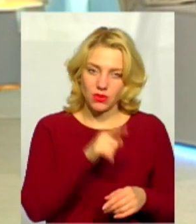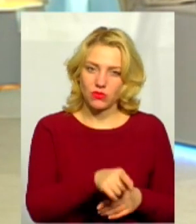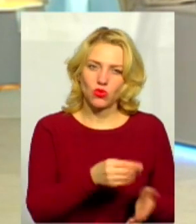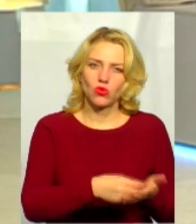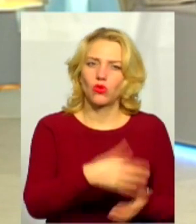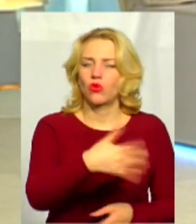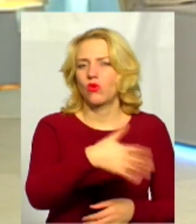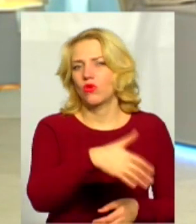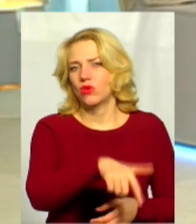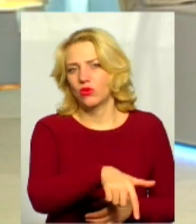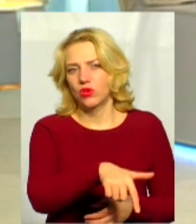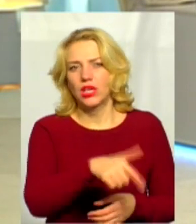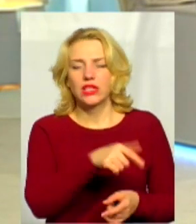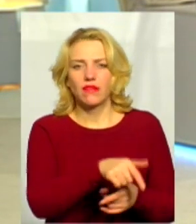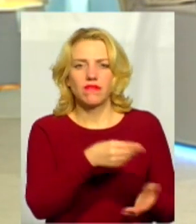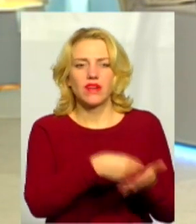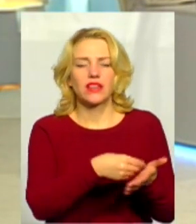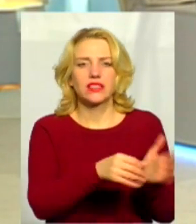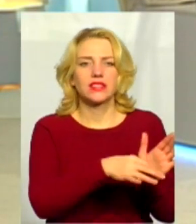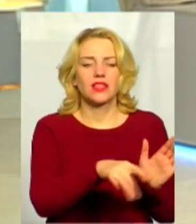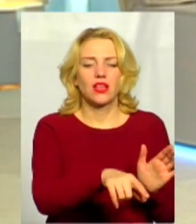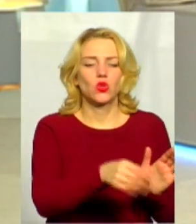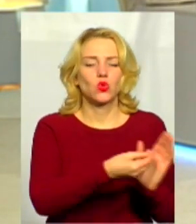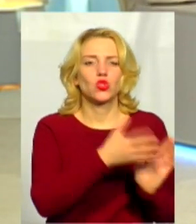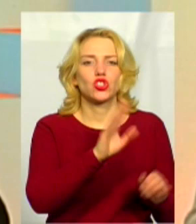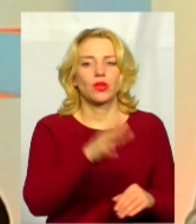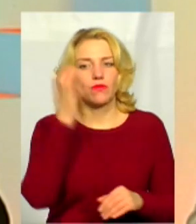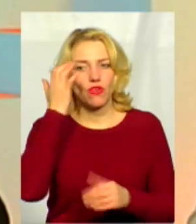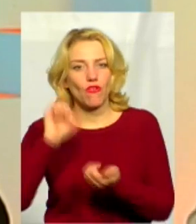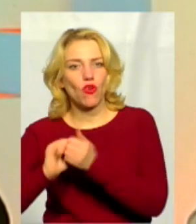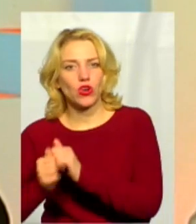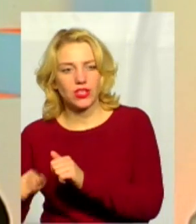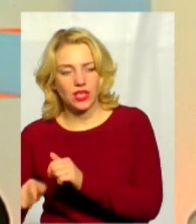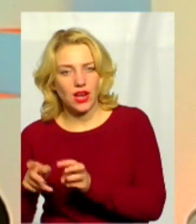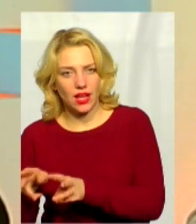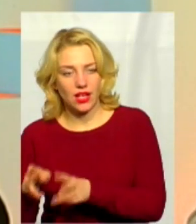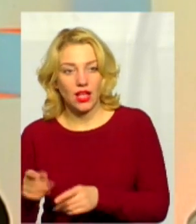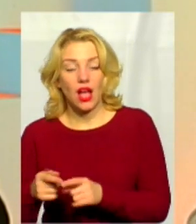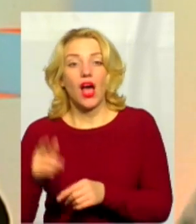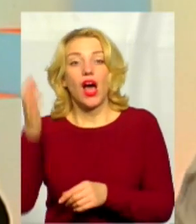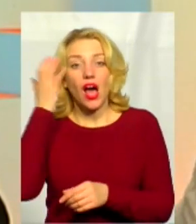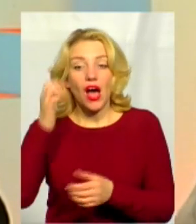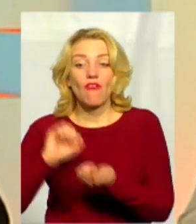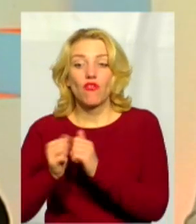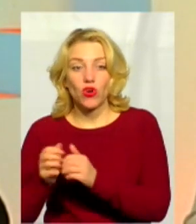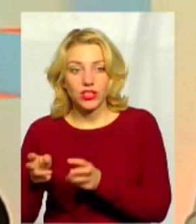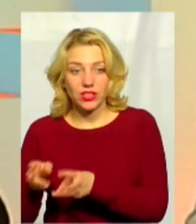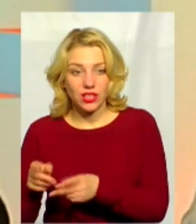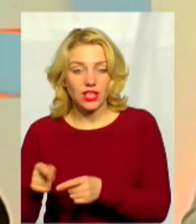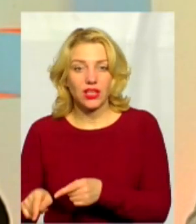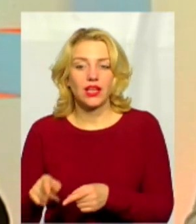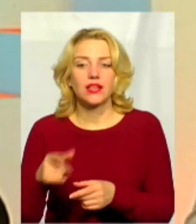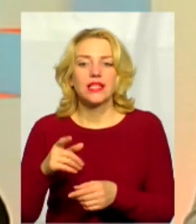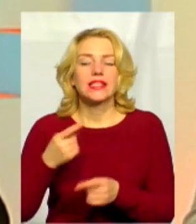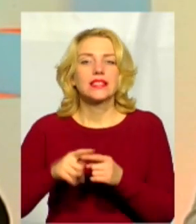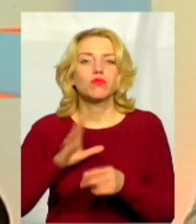дорого, вартість цієї енергії дорожча, чим там, скажімо, на вугілі. Так вугільні станції або атомні, вони були збудовані ще в Радянському Союзі, не за